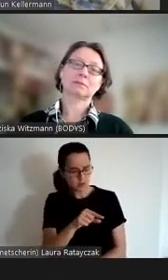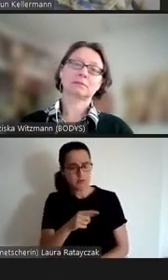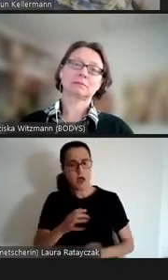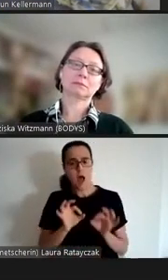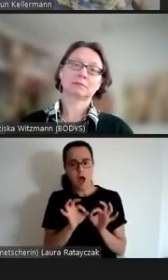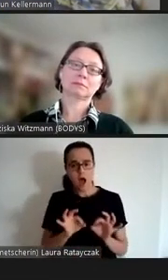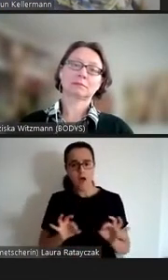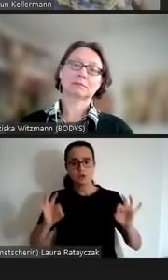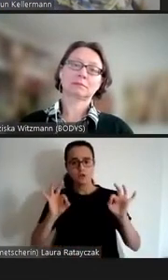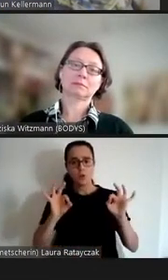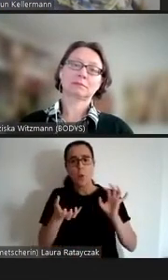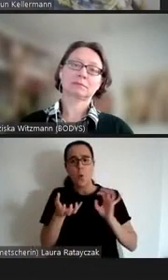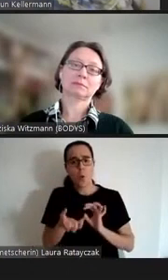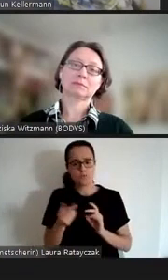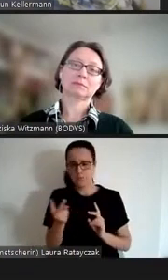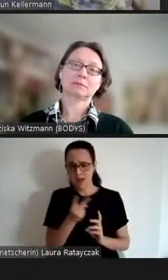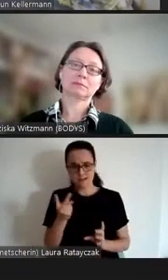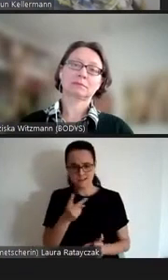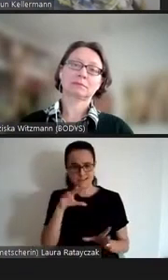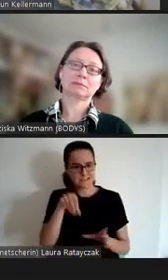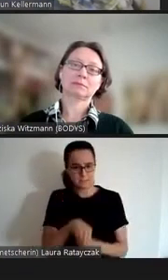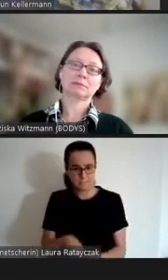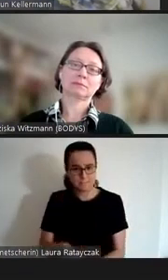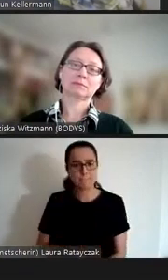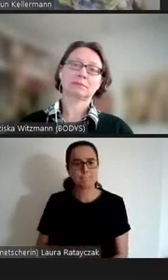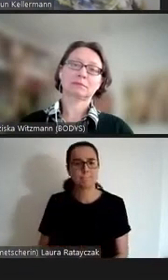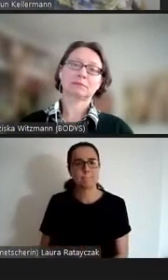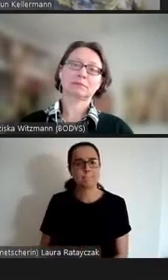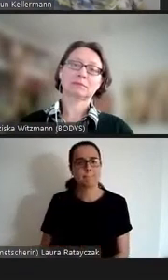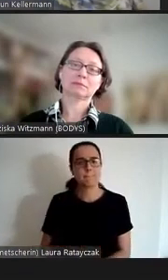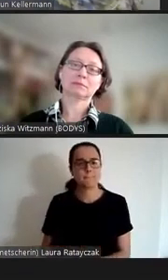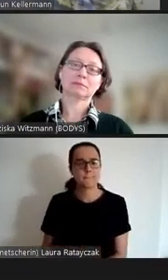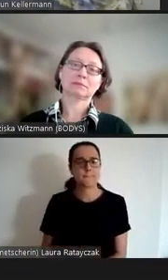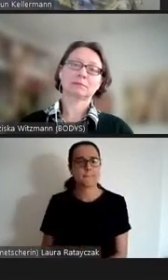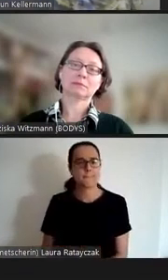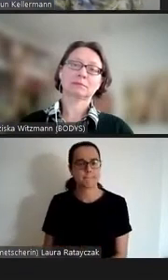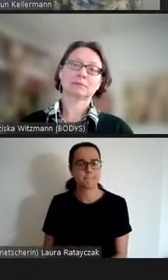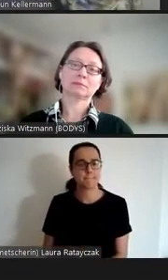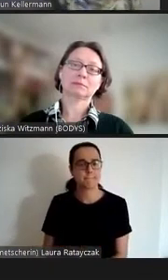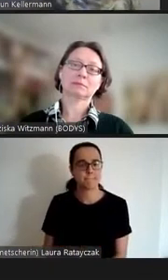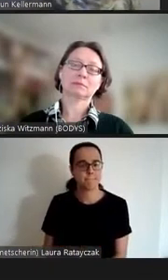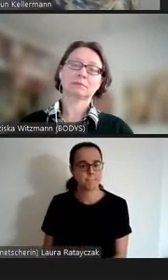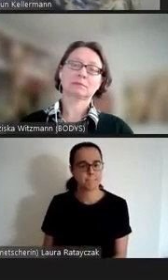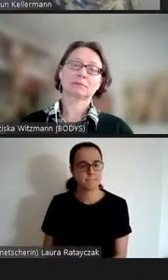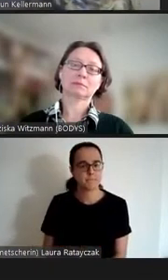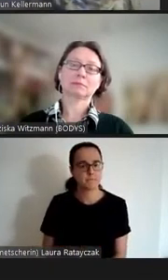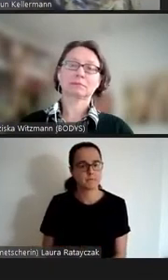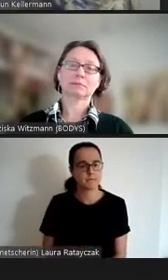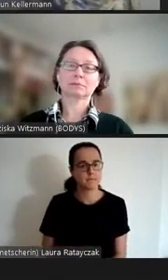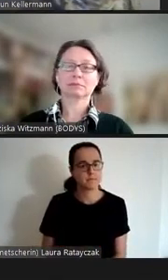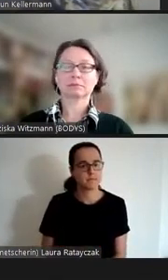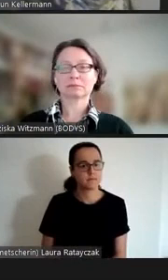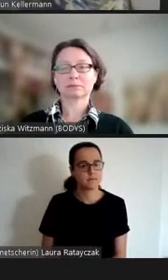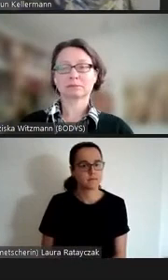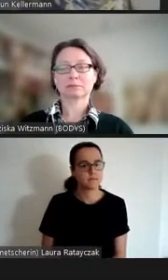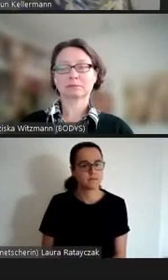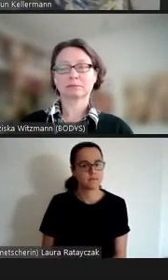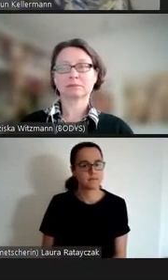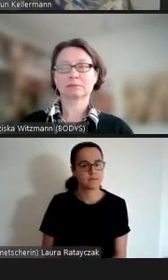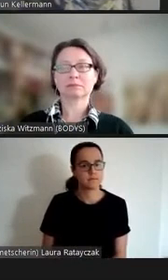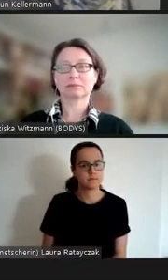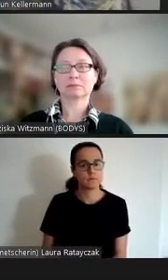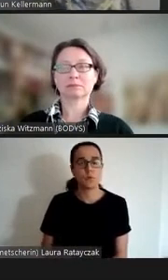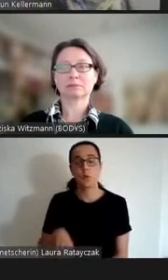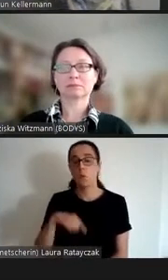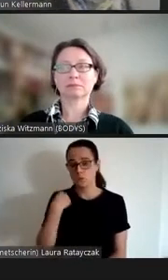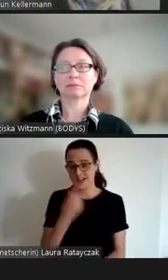Irgendwo also beides vorhanden und dann schlägt eben diese